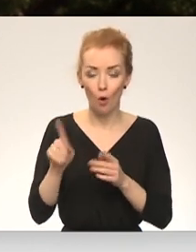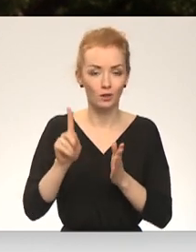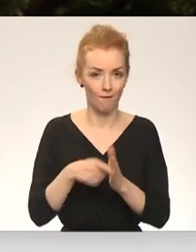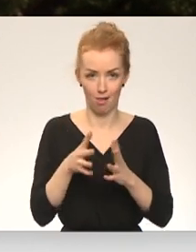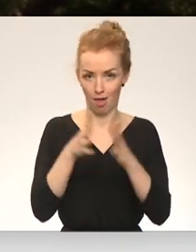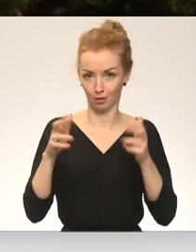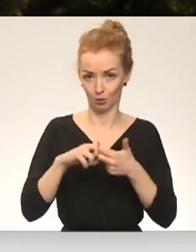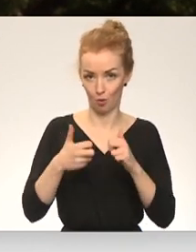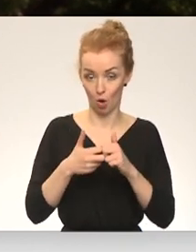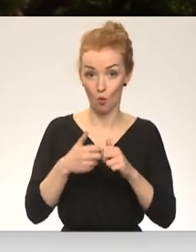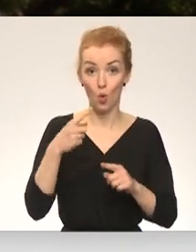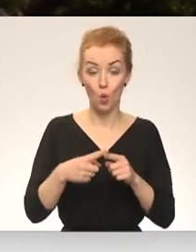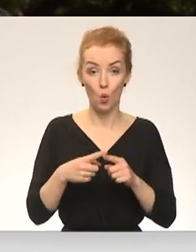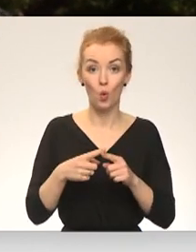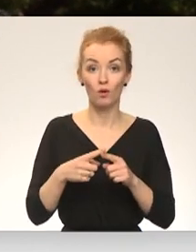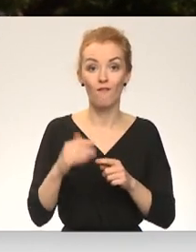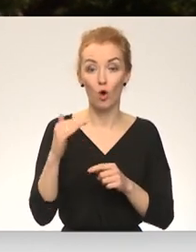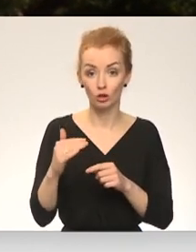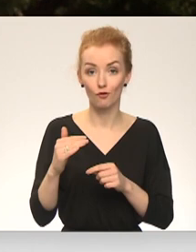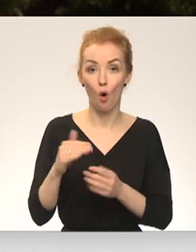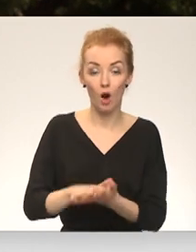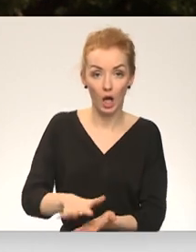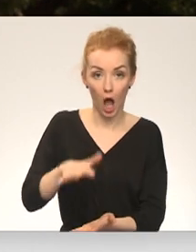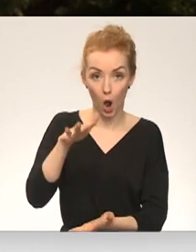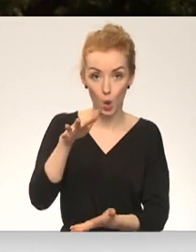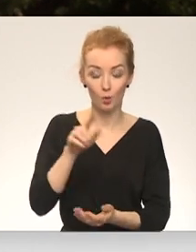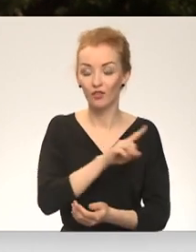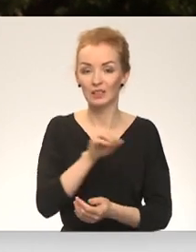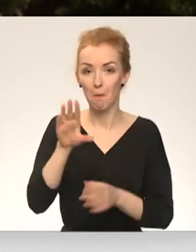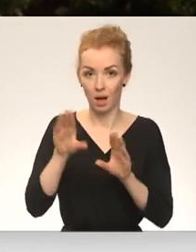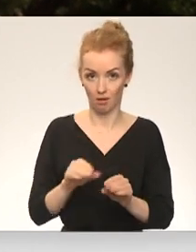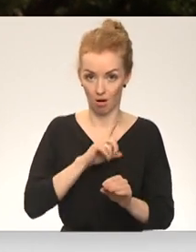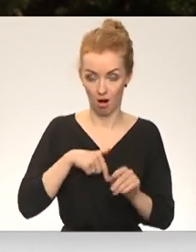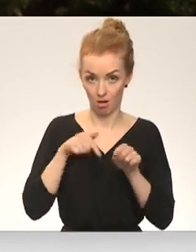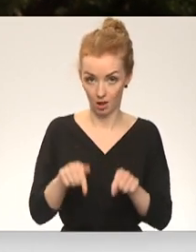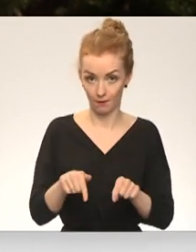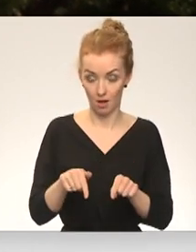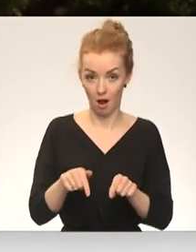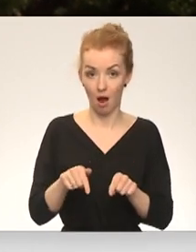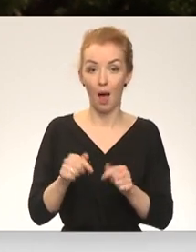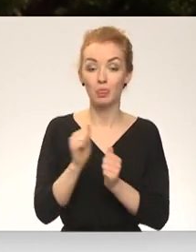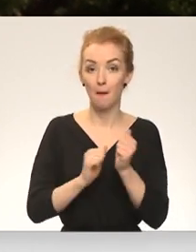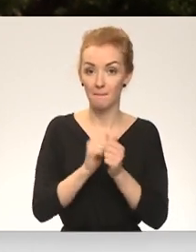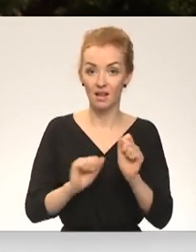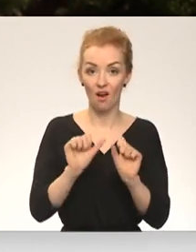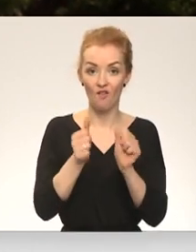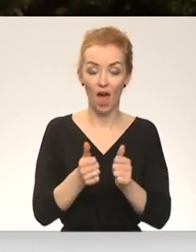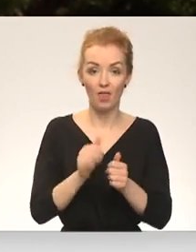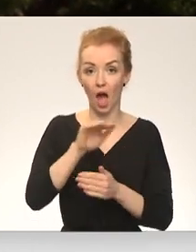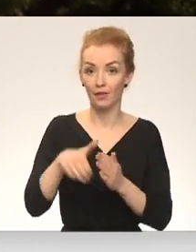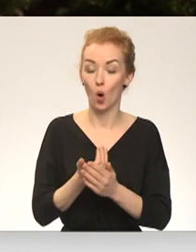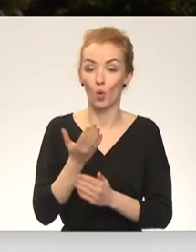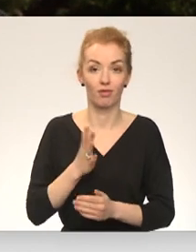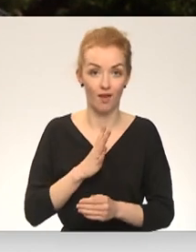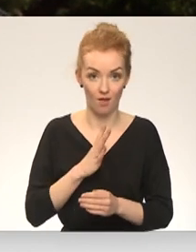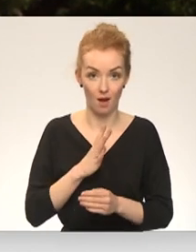problēmas. Un fosforu krājumi Latvijas augstnes ir vismazākie. Fosforu mēs dabīgā ceļā atjaunot nevaram.